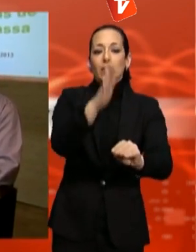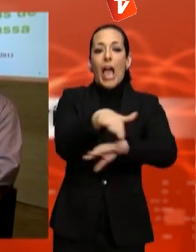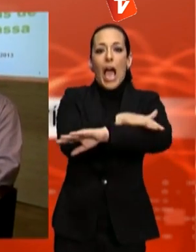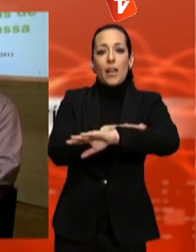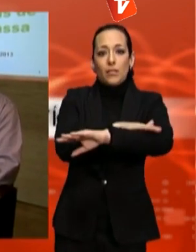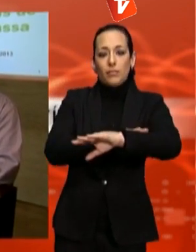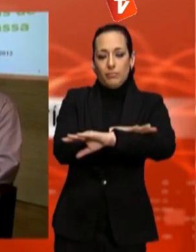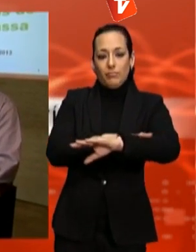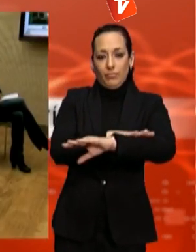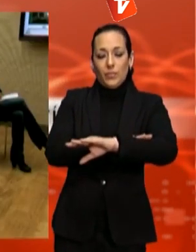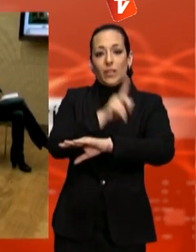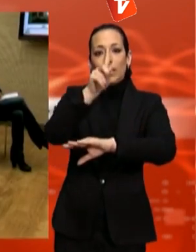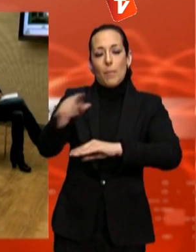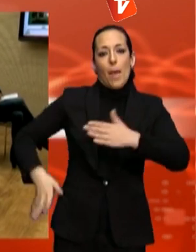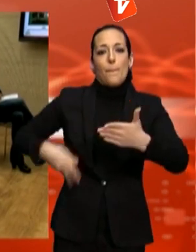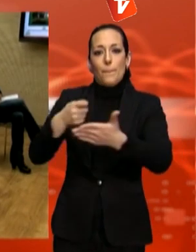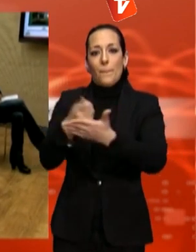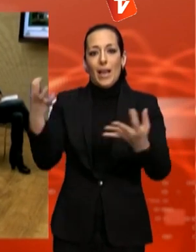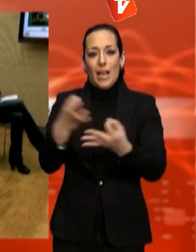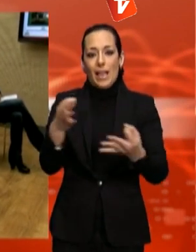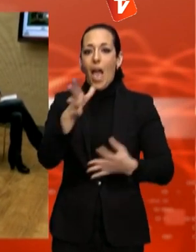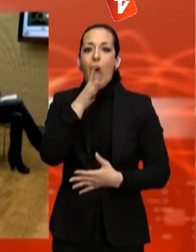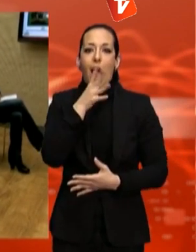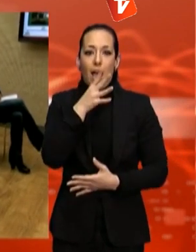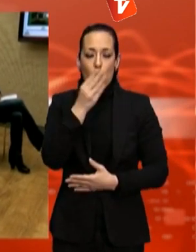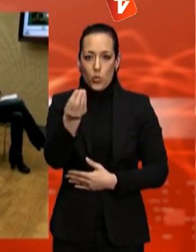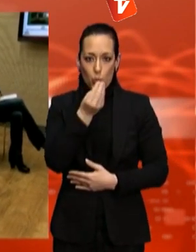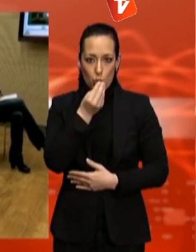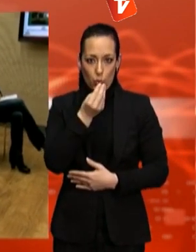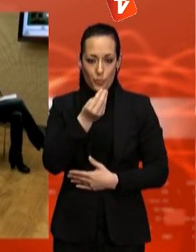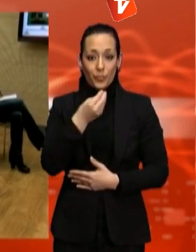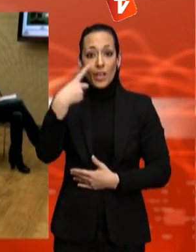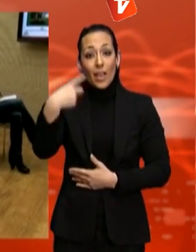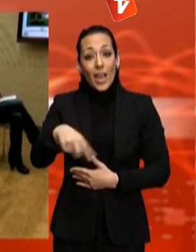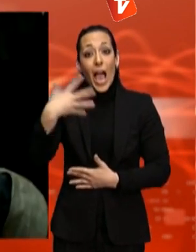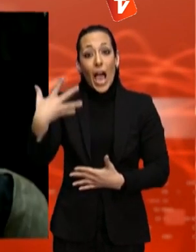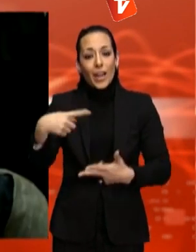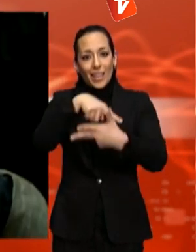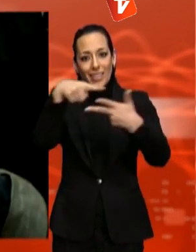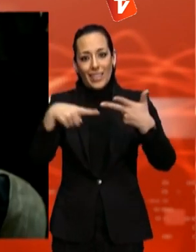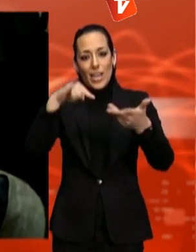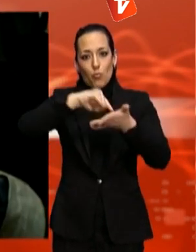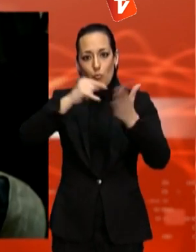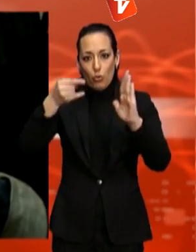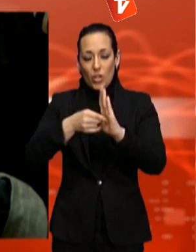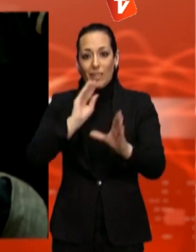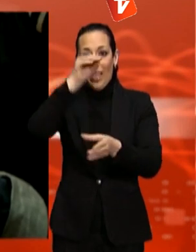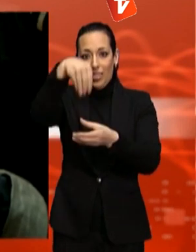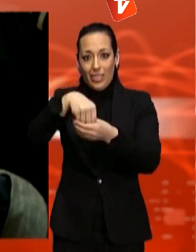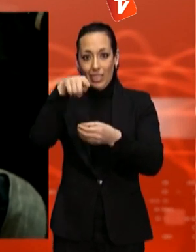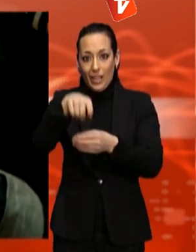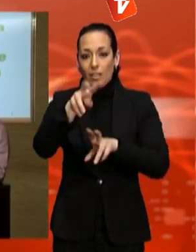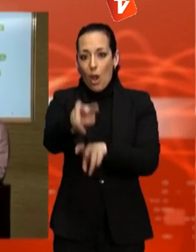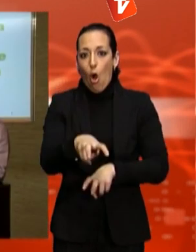620 litres per metre quadrat i any. Ja hi ha tres projectes que s'encabirien en aquest programa d'horts urbans, de l